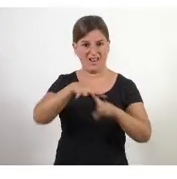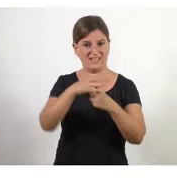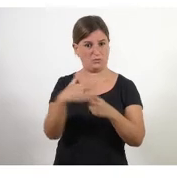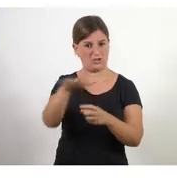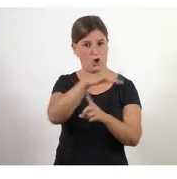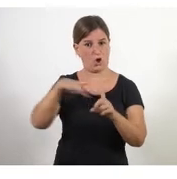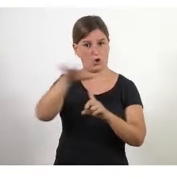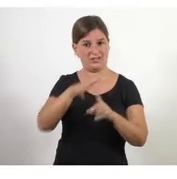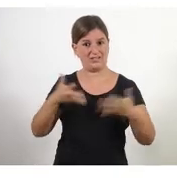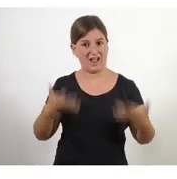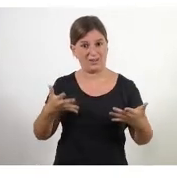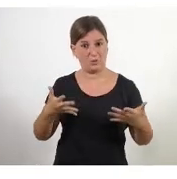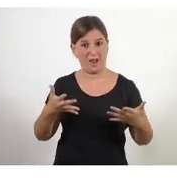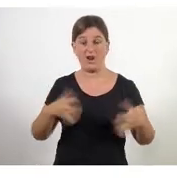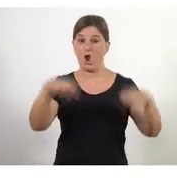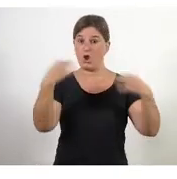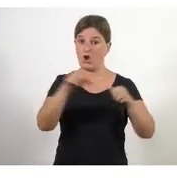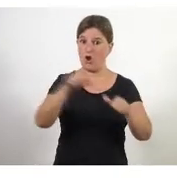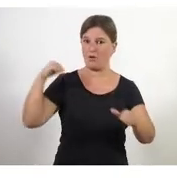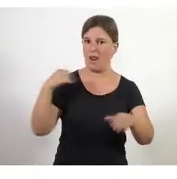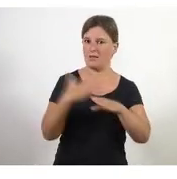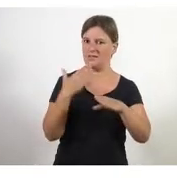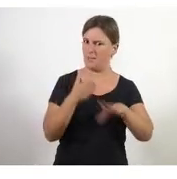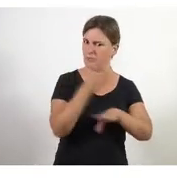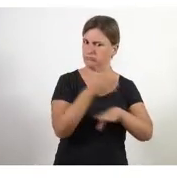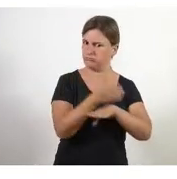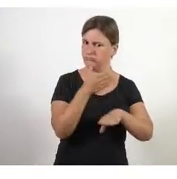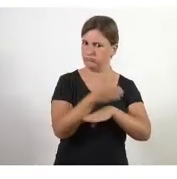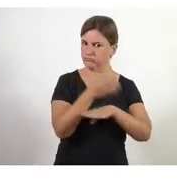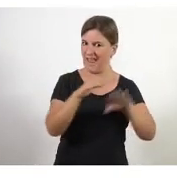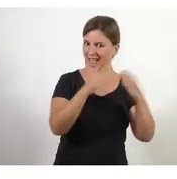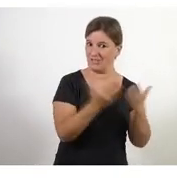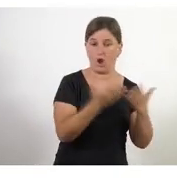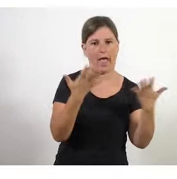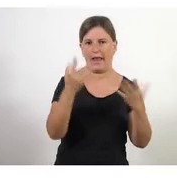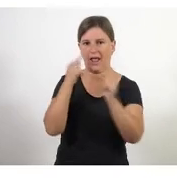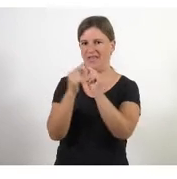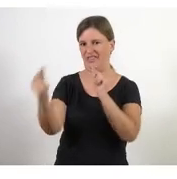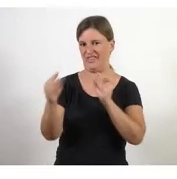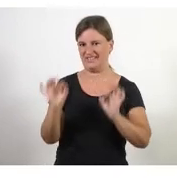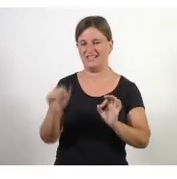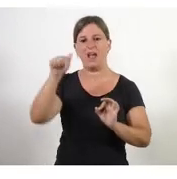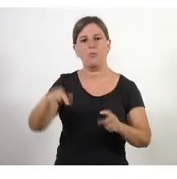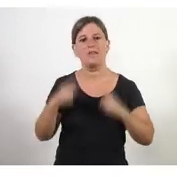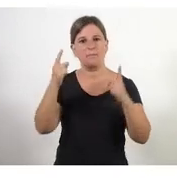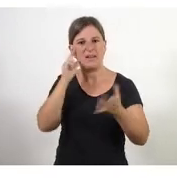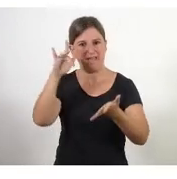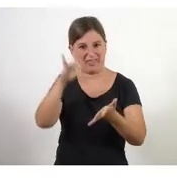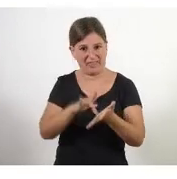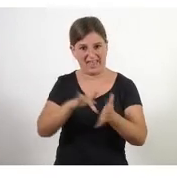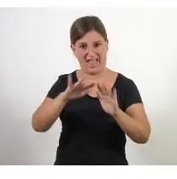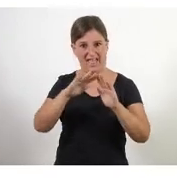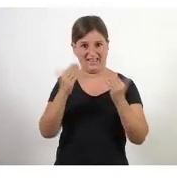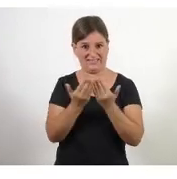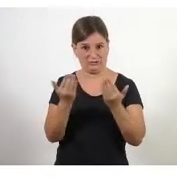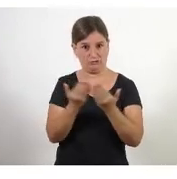El format de l'escola ha passat de ser presencial a ser en línia. I avui és el primer dia de l'escola, però recordeu que demà i demà passat